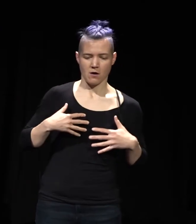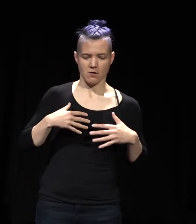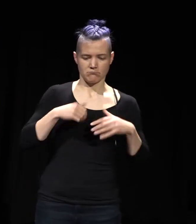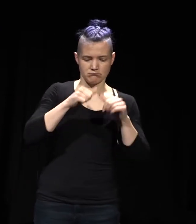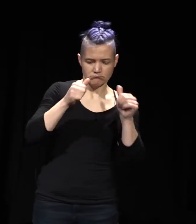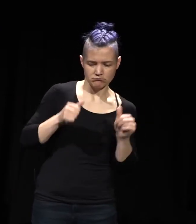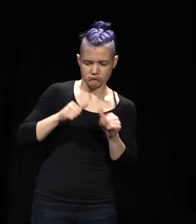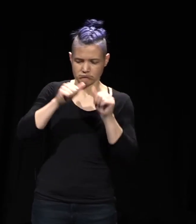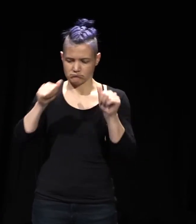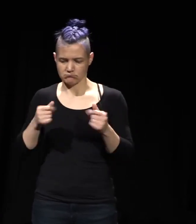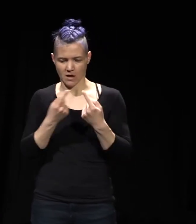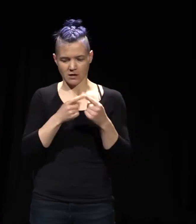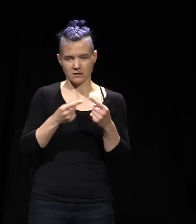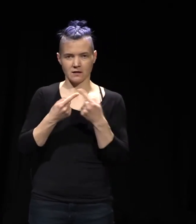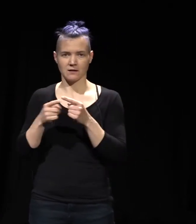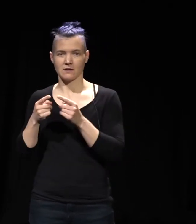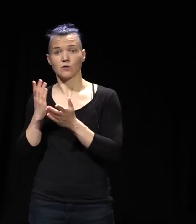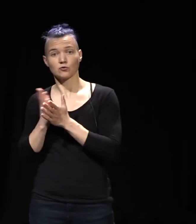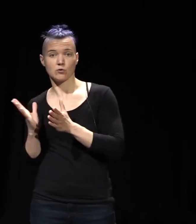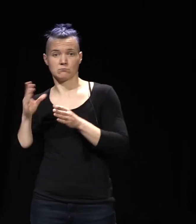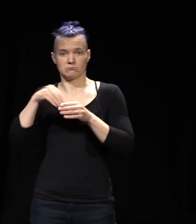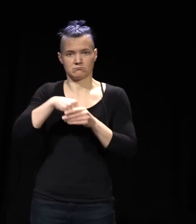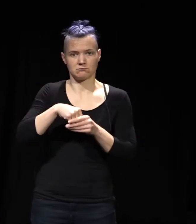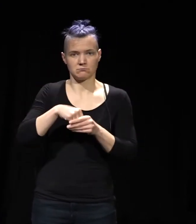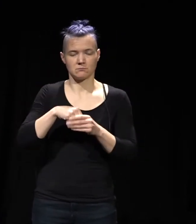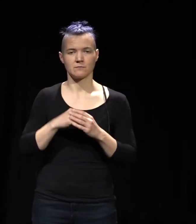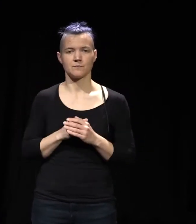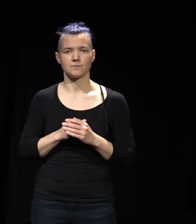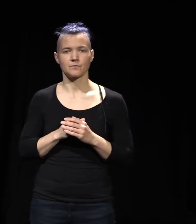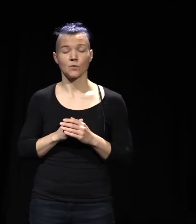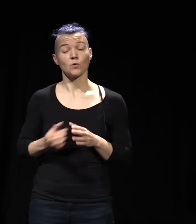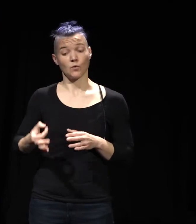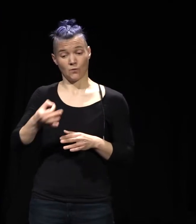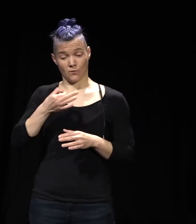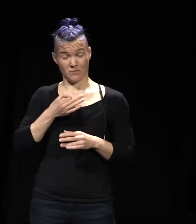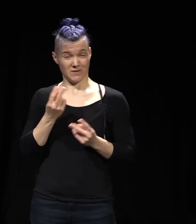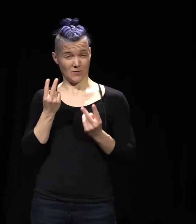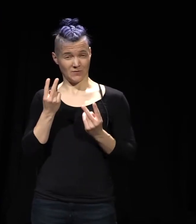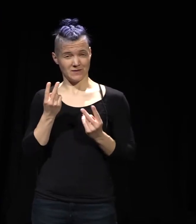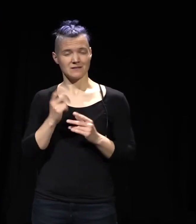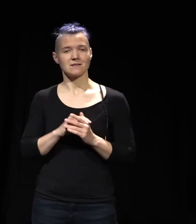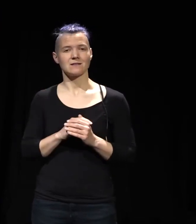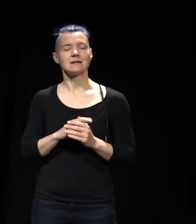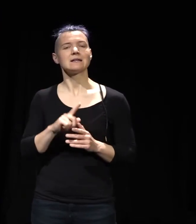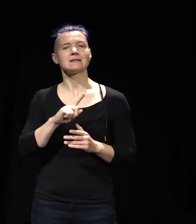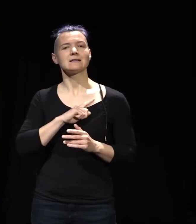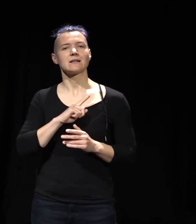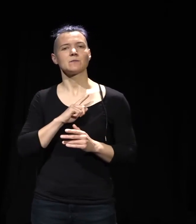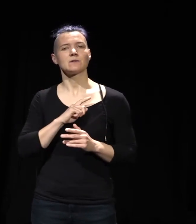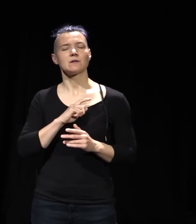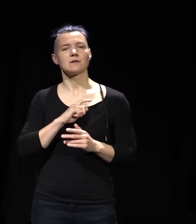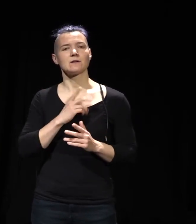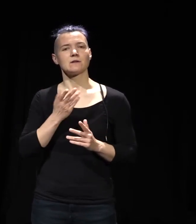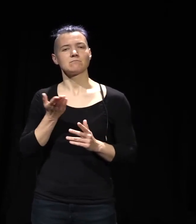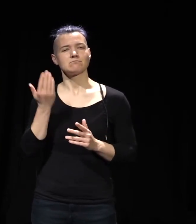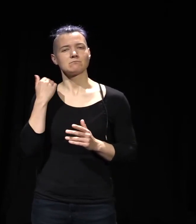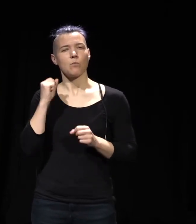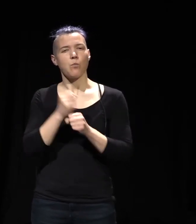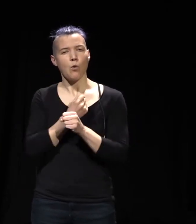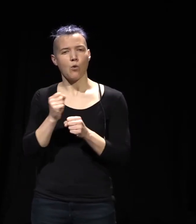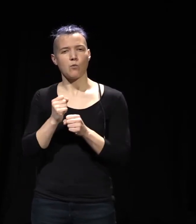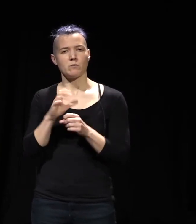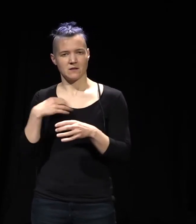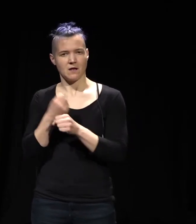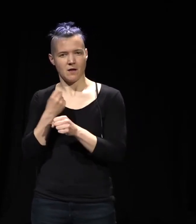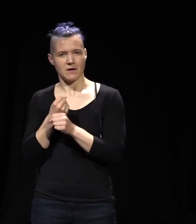Hintergrund hätten. Und für mich ist immer noch die Frage, ich habe selbst an einer Produktion in Bochum mitgewirkt, mit meiner Performance